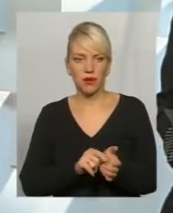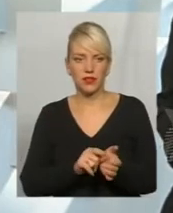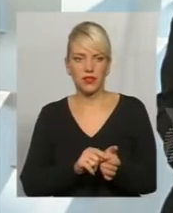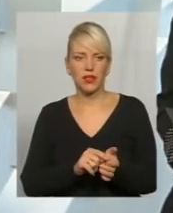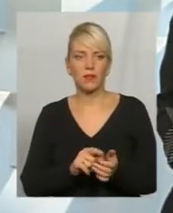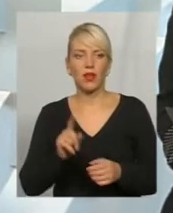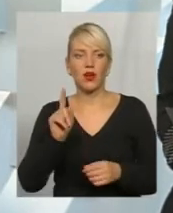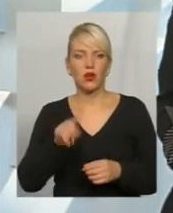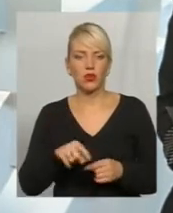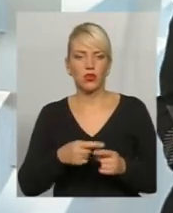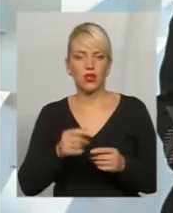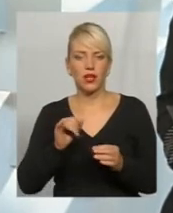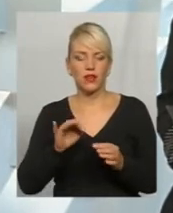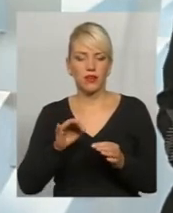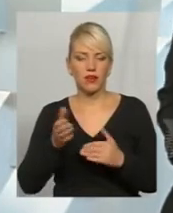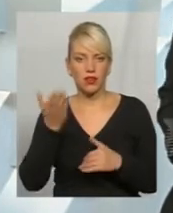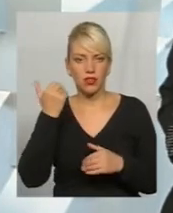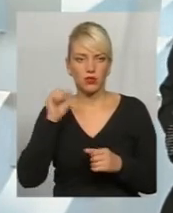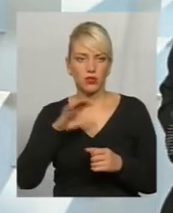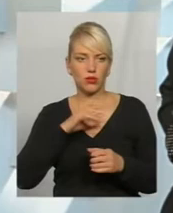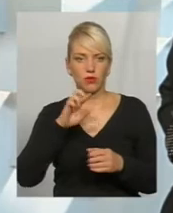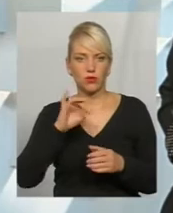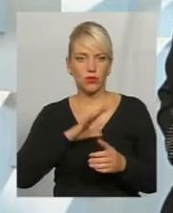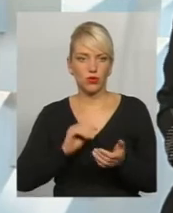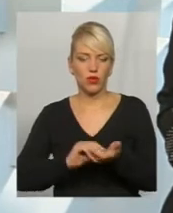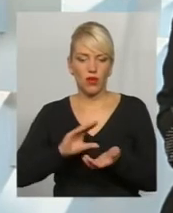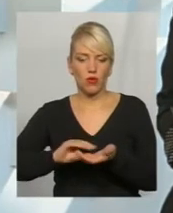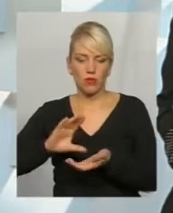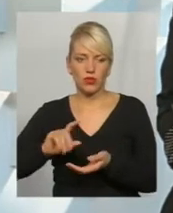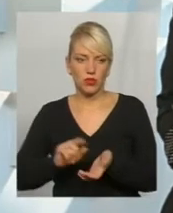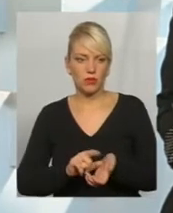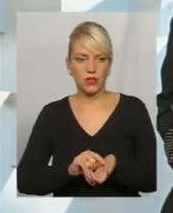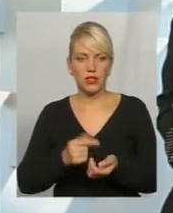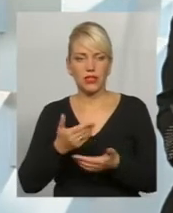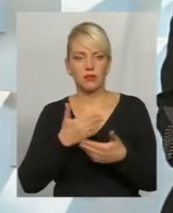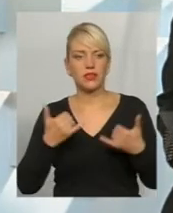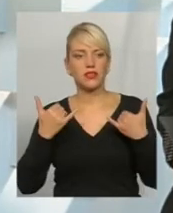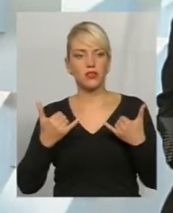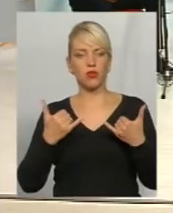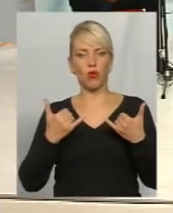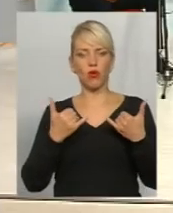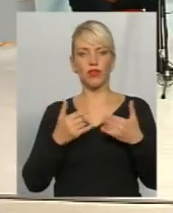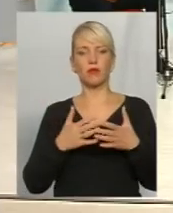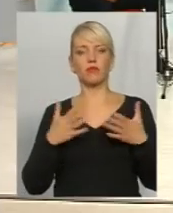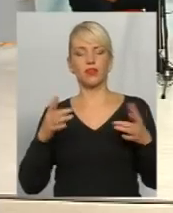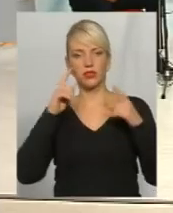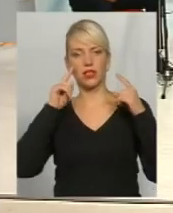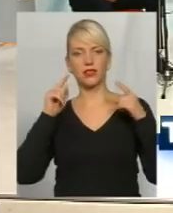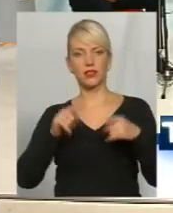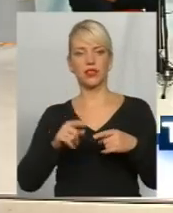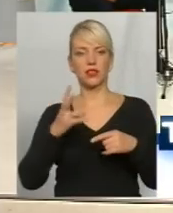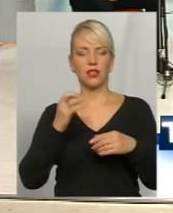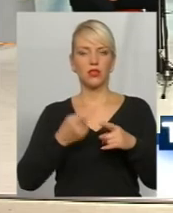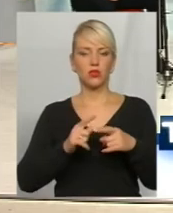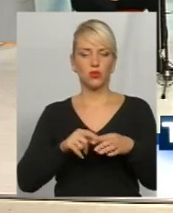Хоча, в принципі, і раніше можна було вже накопичувати і складати. Тобто ми сьогодні, в принципі, більше націлені на ту